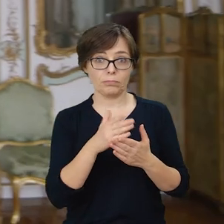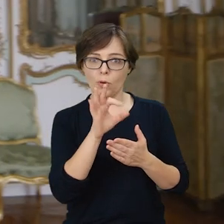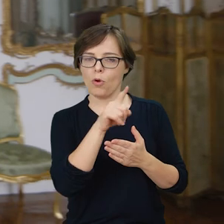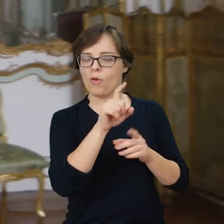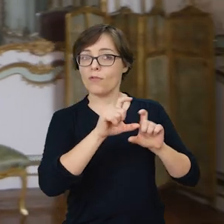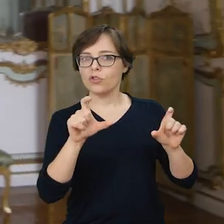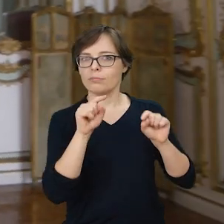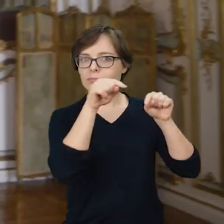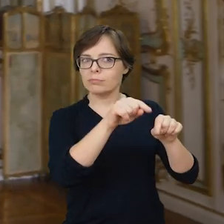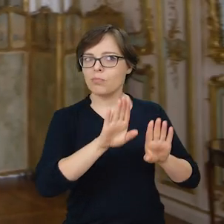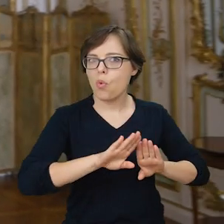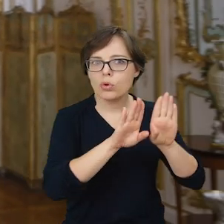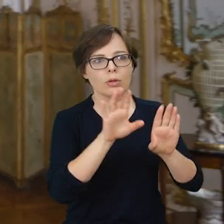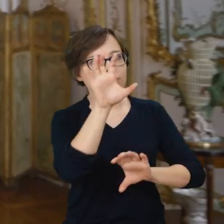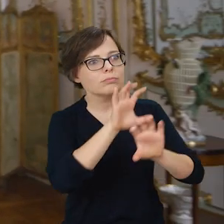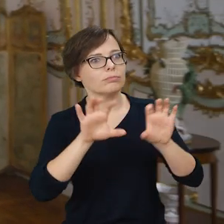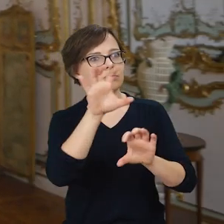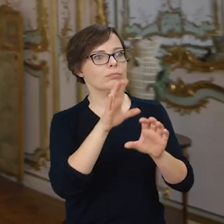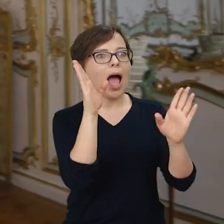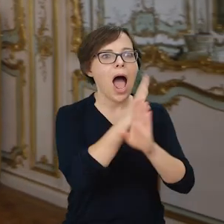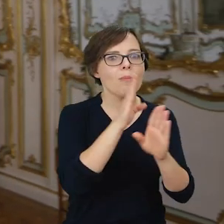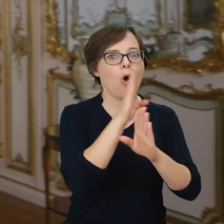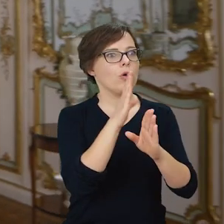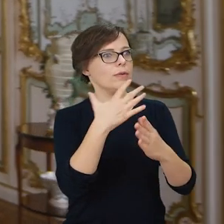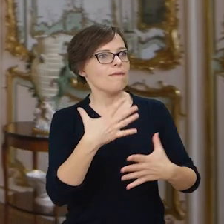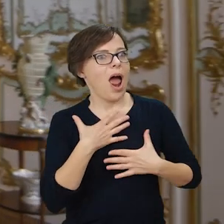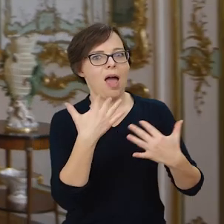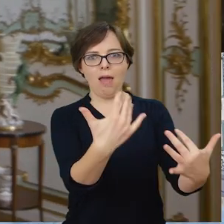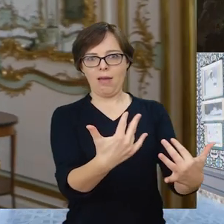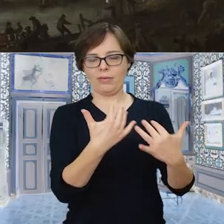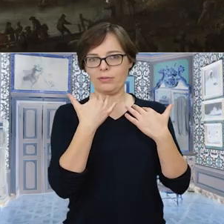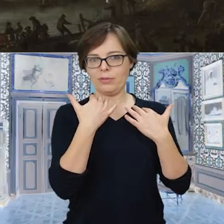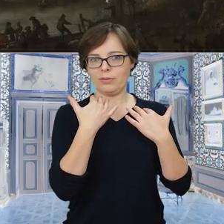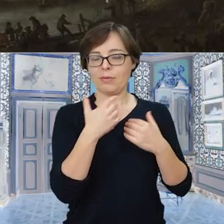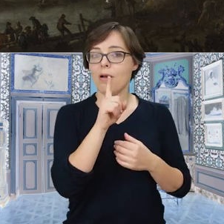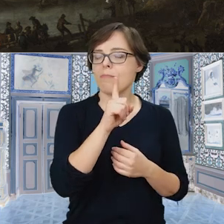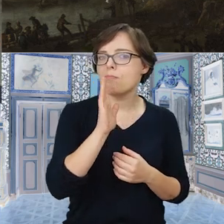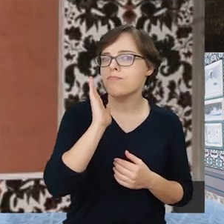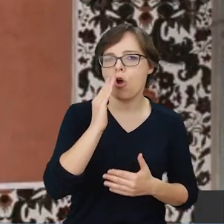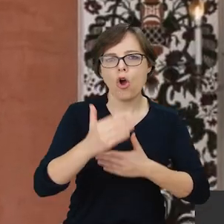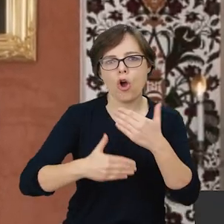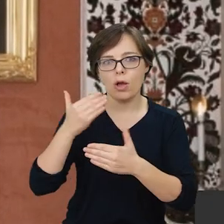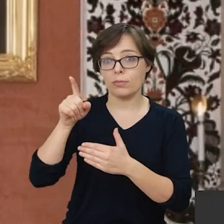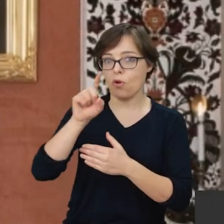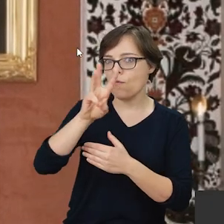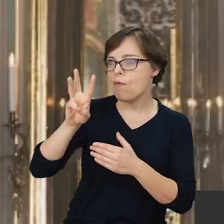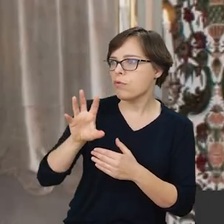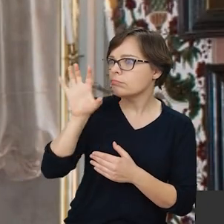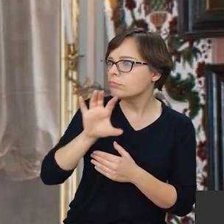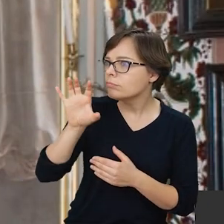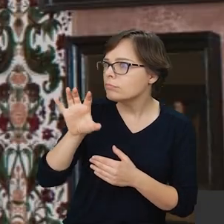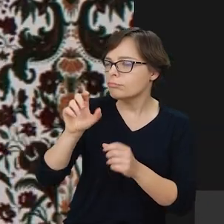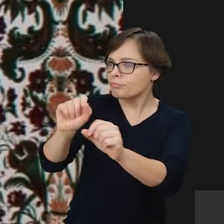czasie bytności w muzeum skupiamy się na wrażeniach, na chłonięciu atmosfery wnętrza, natomiast później patrząc na